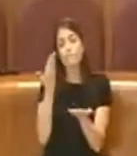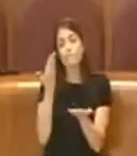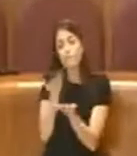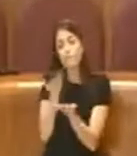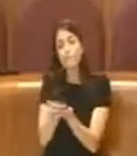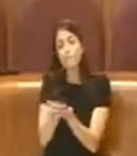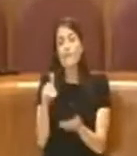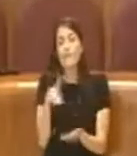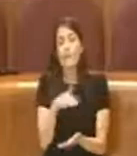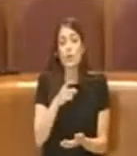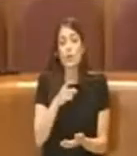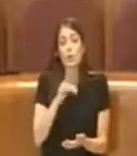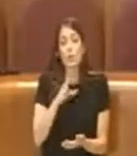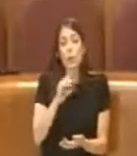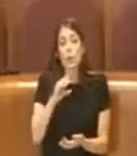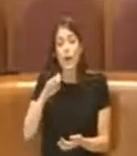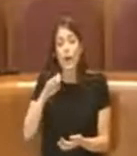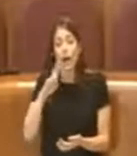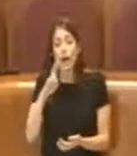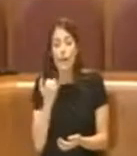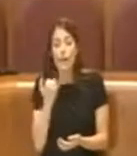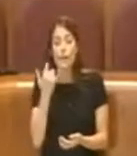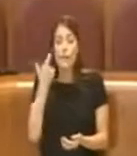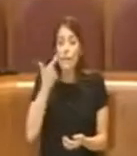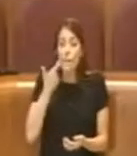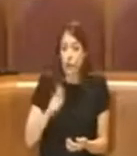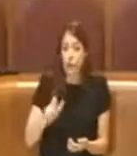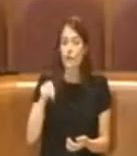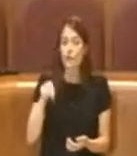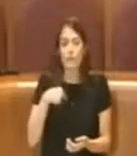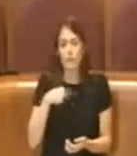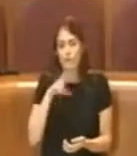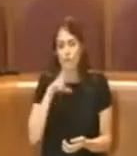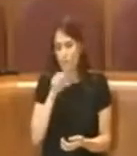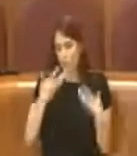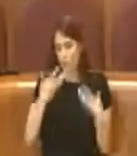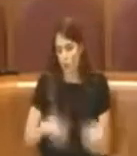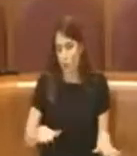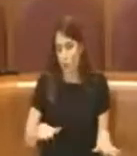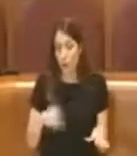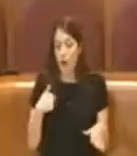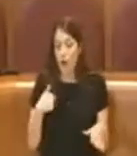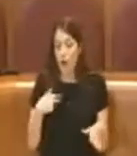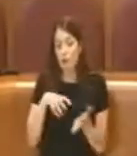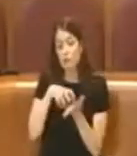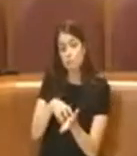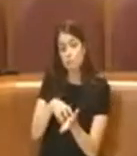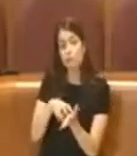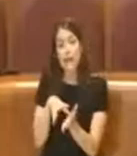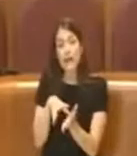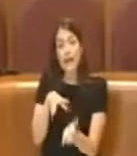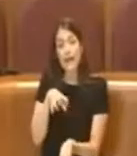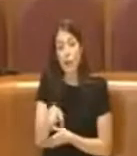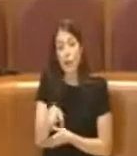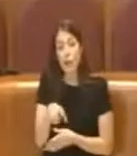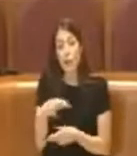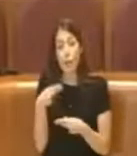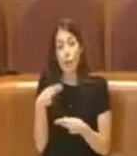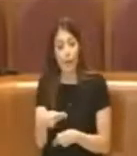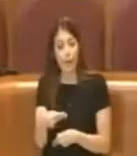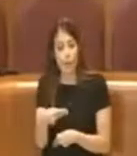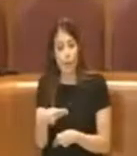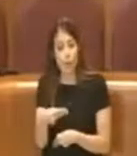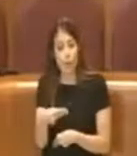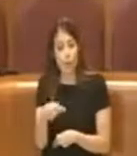Via dei Giubonari proprio perché lì io, come ho detto, ho contribuito al recupero della targa, che non è